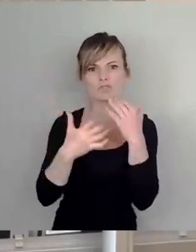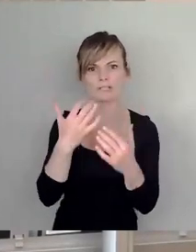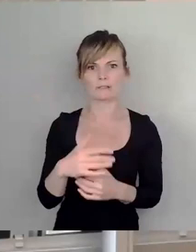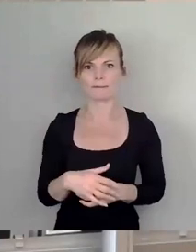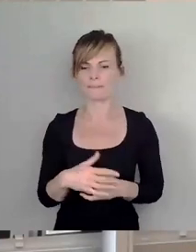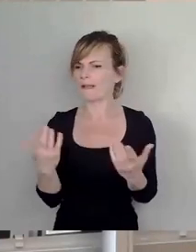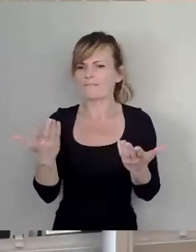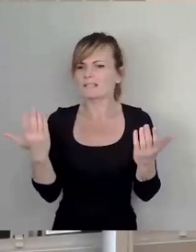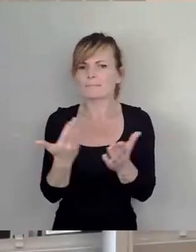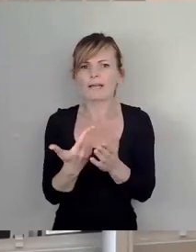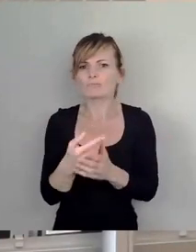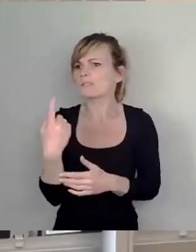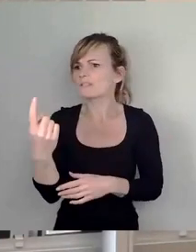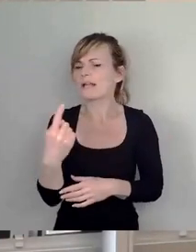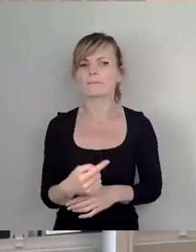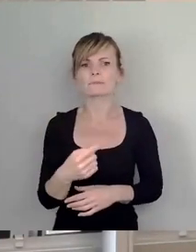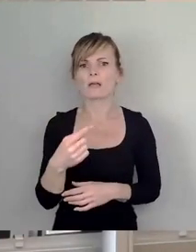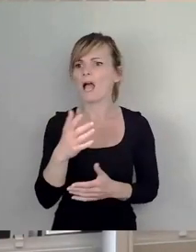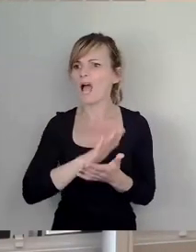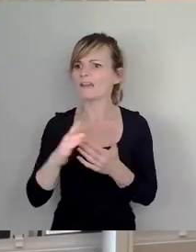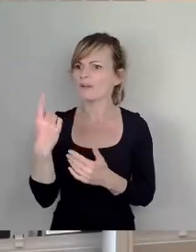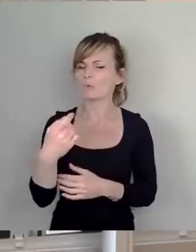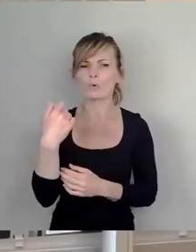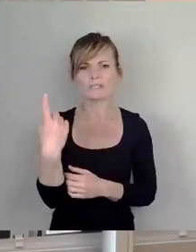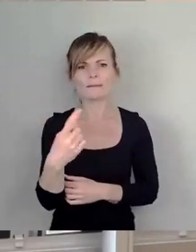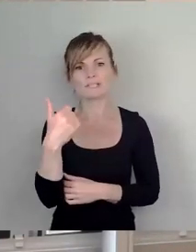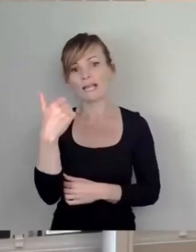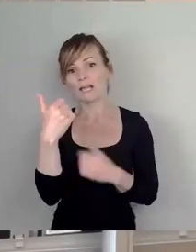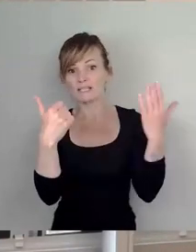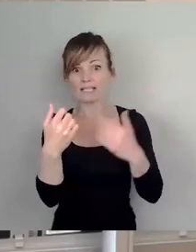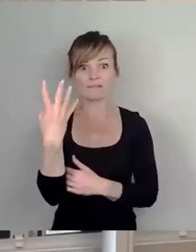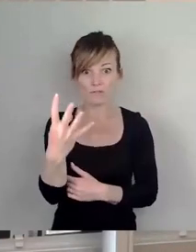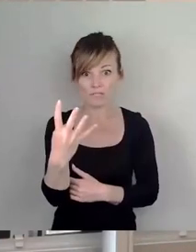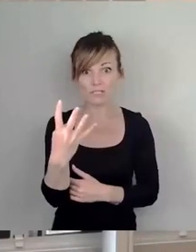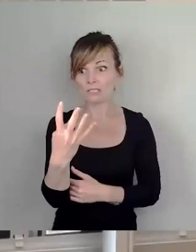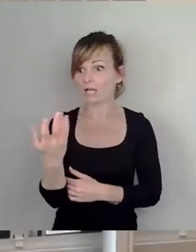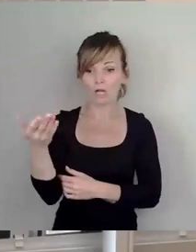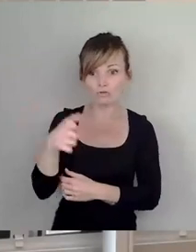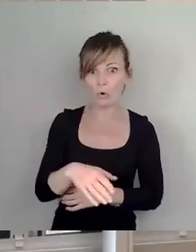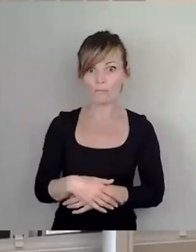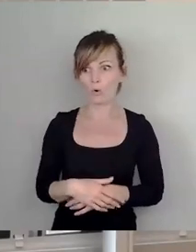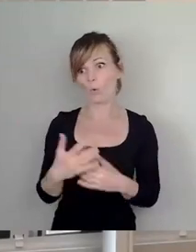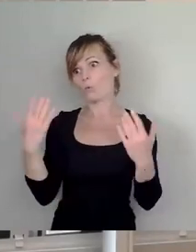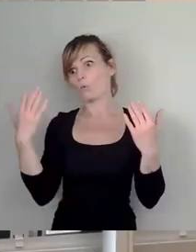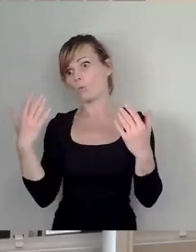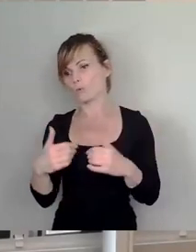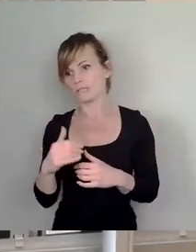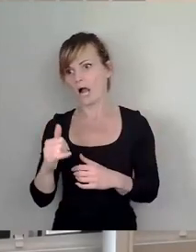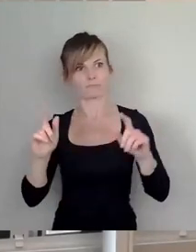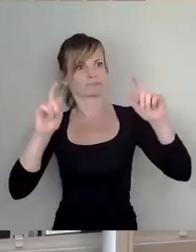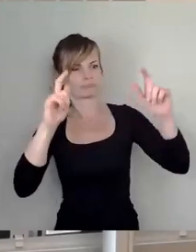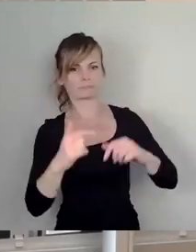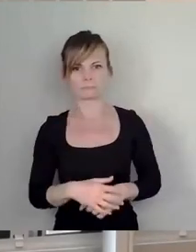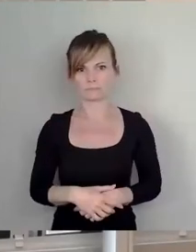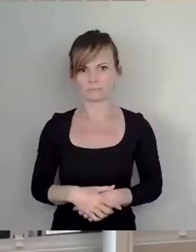mal so 46 gestorben wäre? Dann würden wir sagen, oh je, ja klar, logisch, Straße. Was ist, wenn die Jahre bis